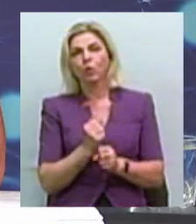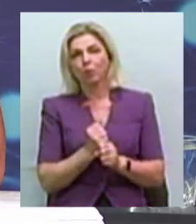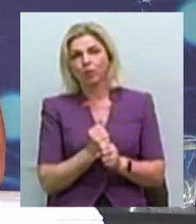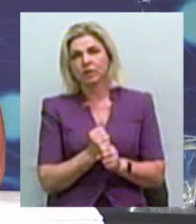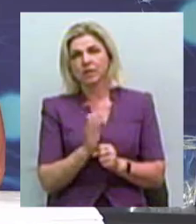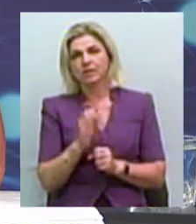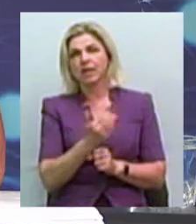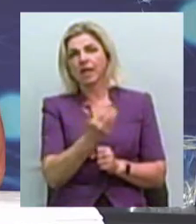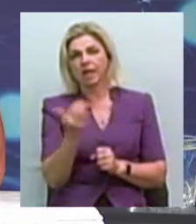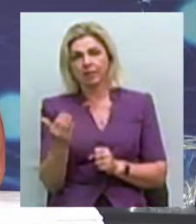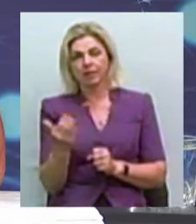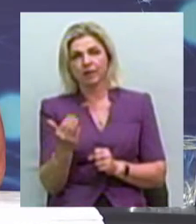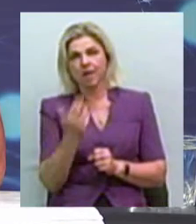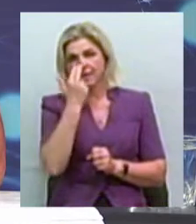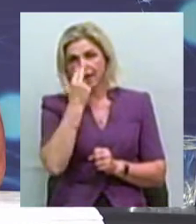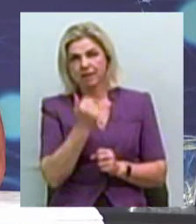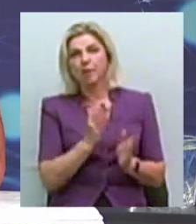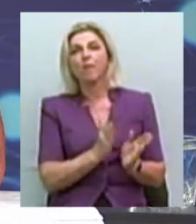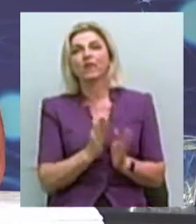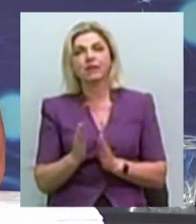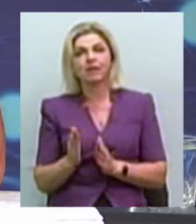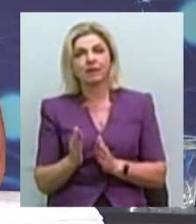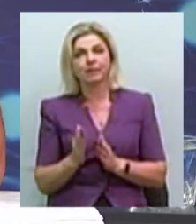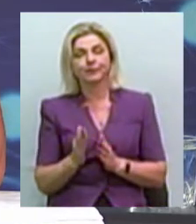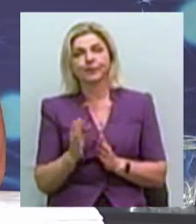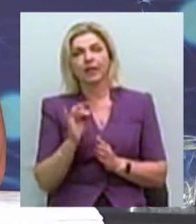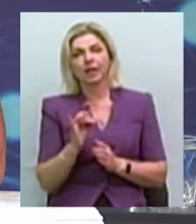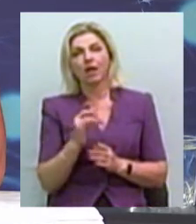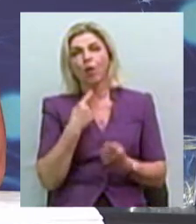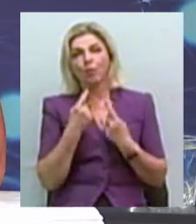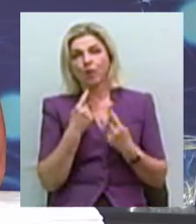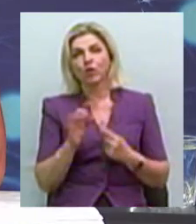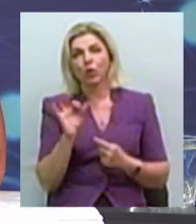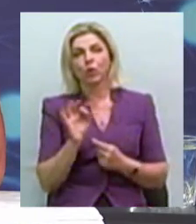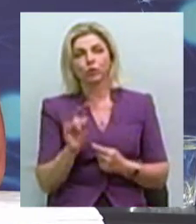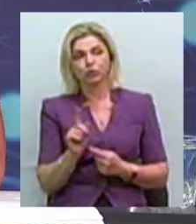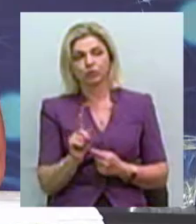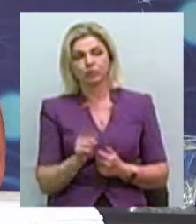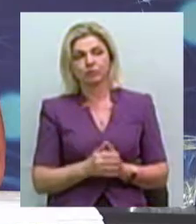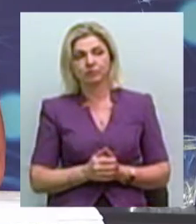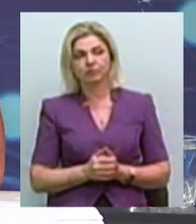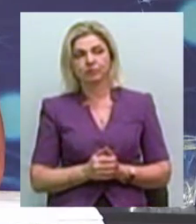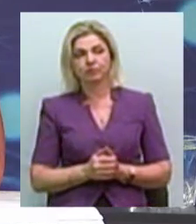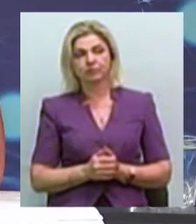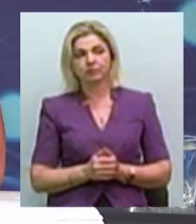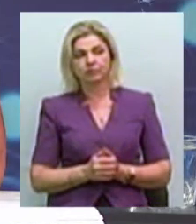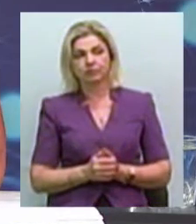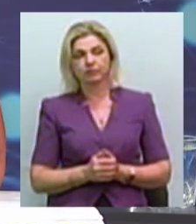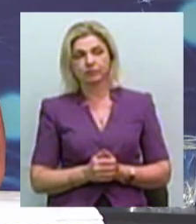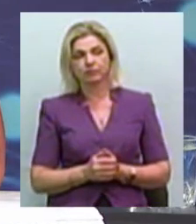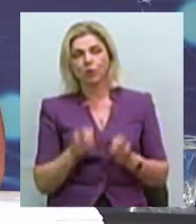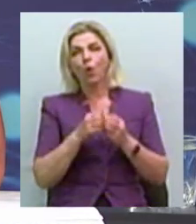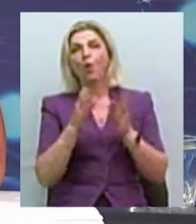з їхніми стереотипами поведінки. І йде мова про те, що йде, скажімо так,